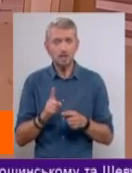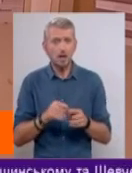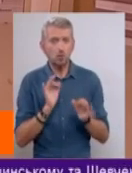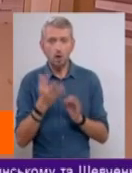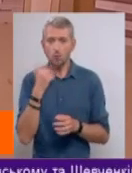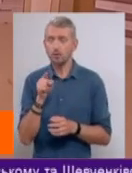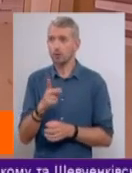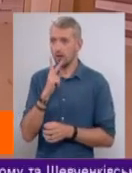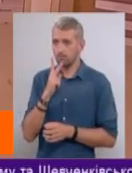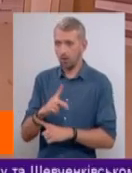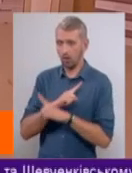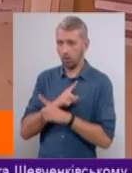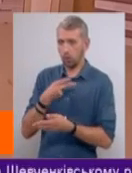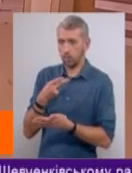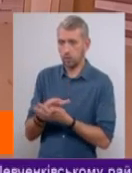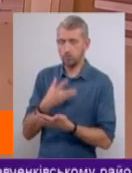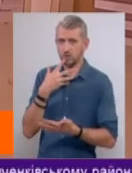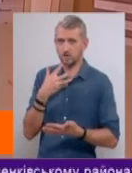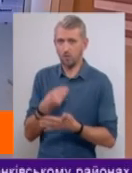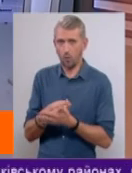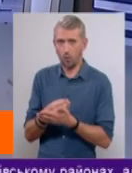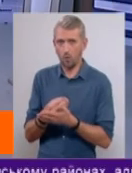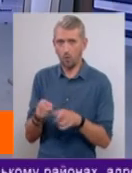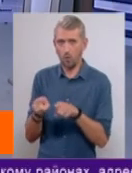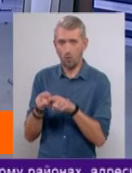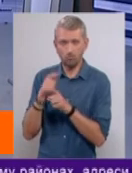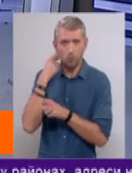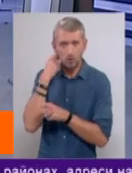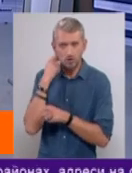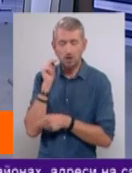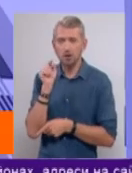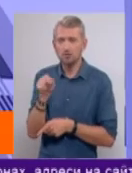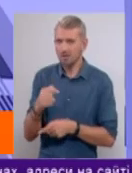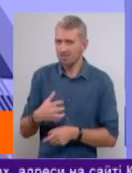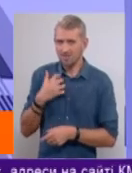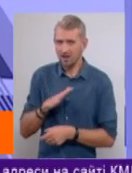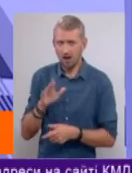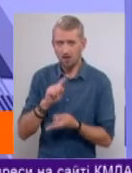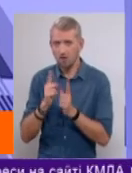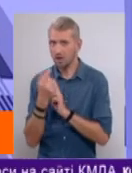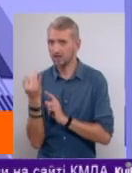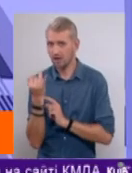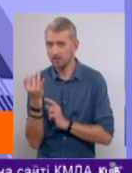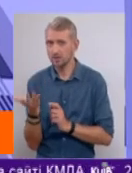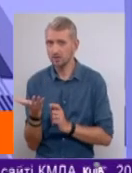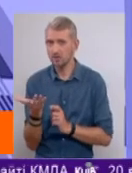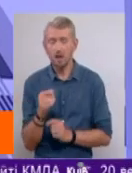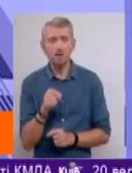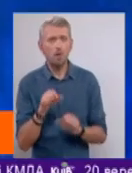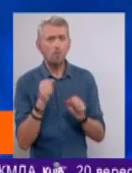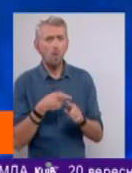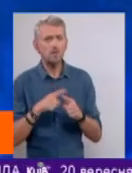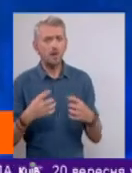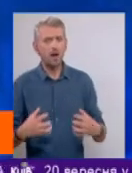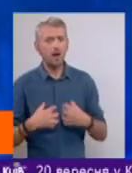вона бачить труп реально свого ровесника, їй це не лякає і навпаки цікавить? Її може це